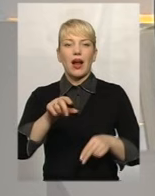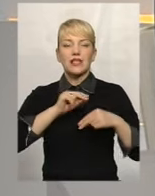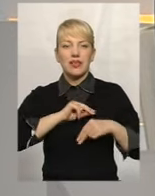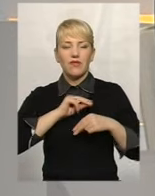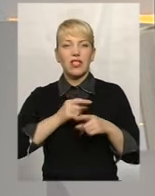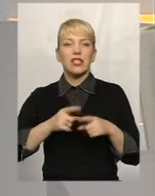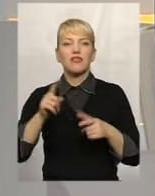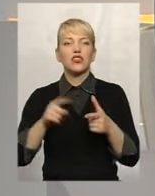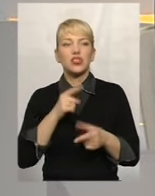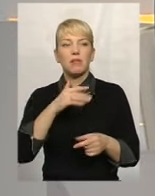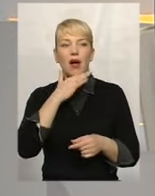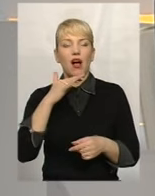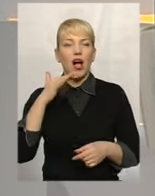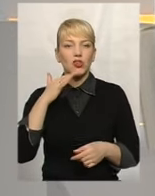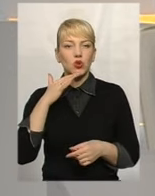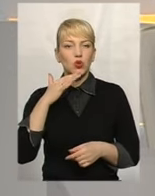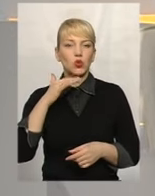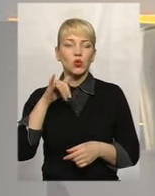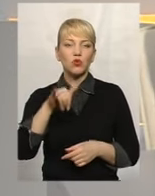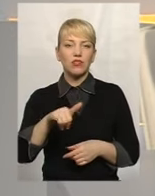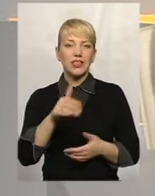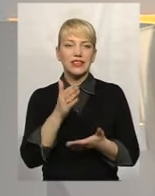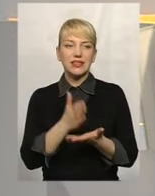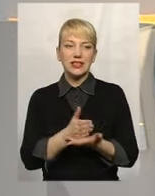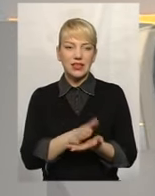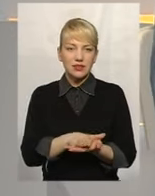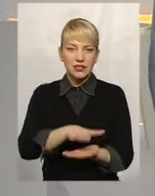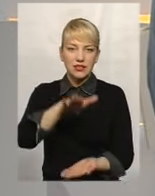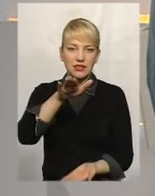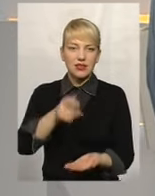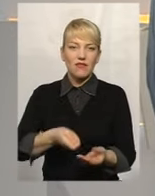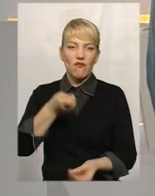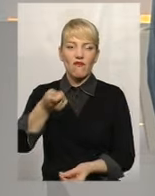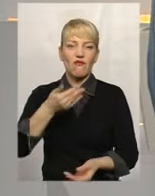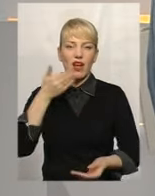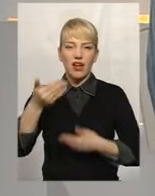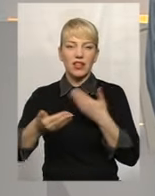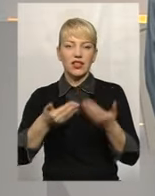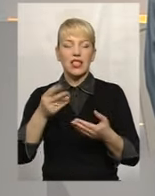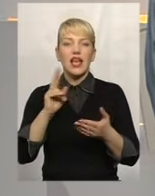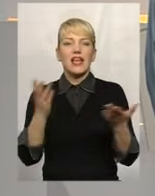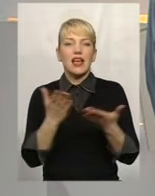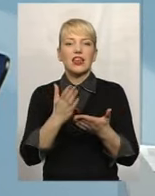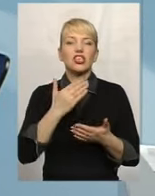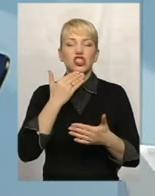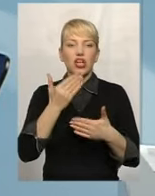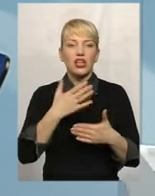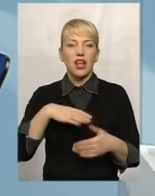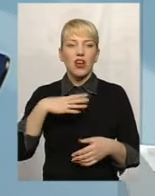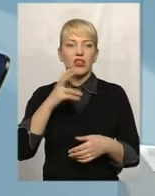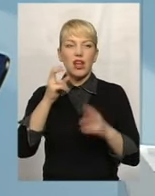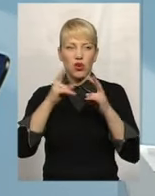Чи багато лежить у вас в скрині тих звернень, які чекають ще на розгляд і скільки вже вдалося розглянути?